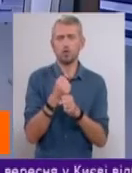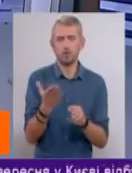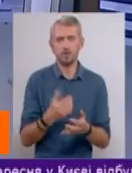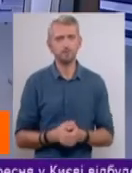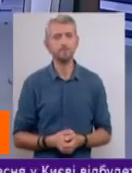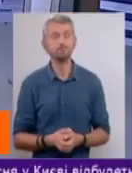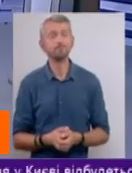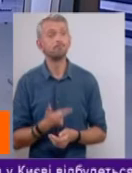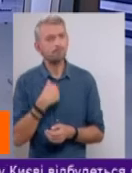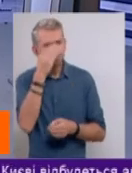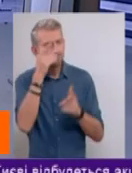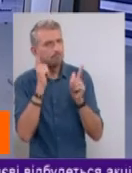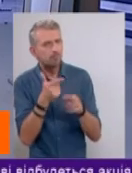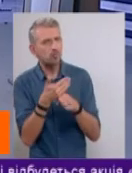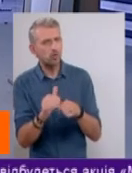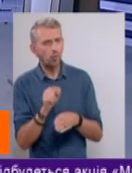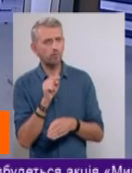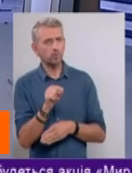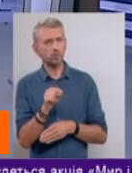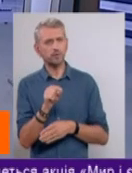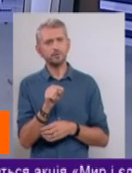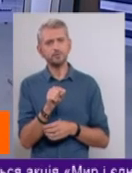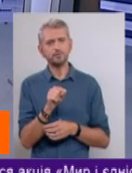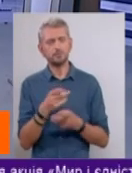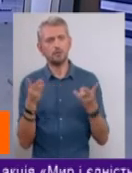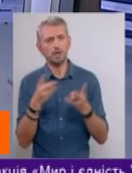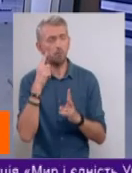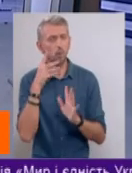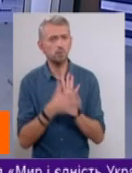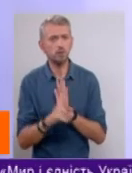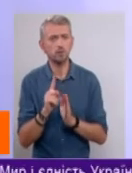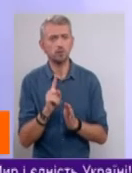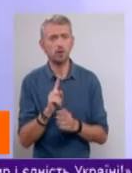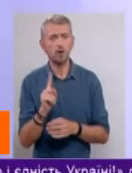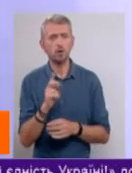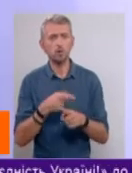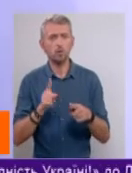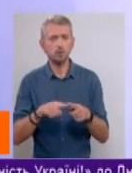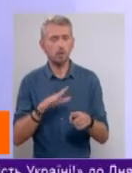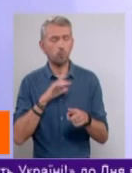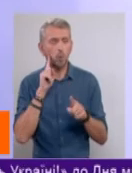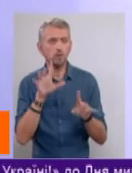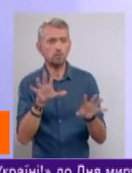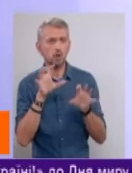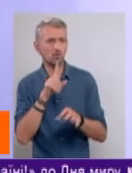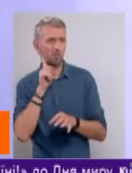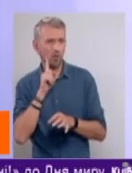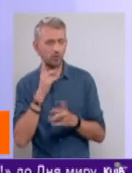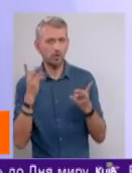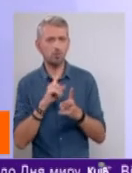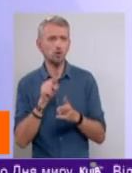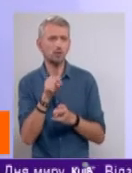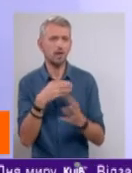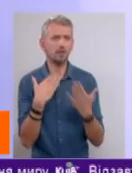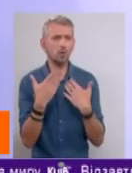Я погоджуюся частково, але тут треба розуміти, що для того, щоб це було сприйнято молоддю, треба, щоб з нею